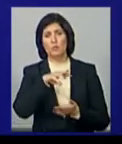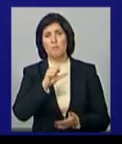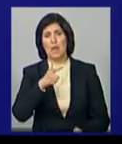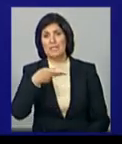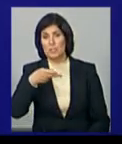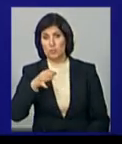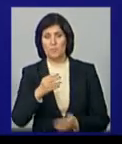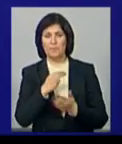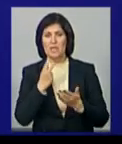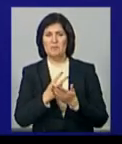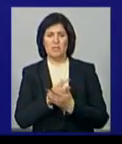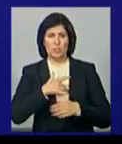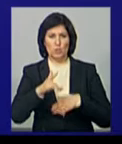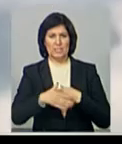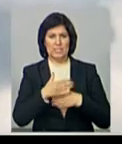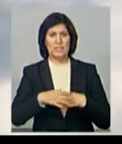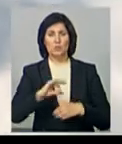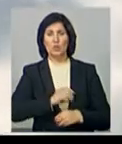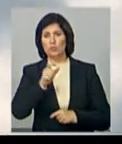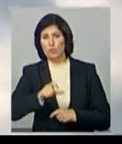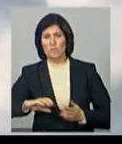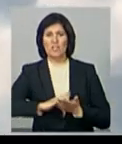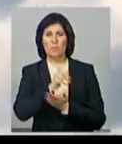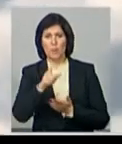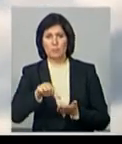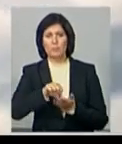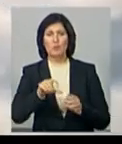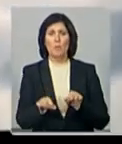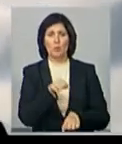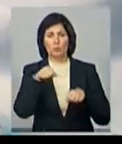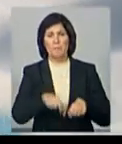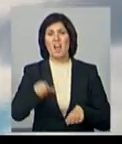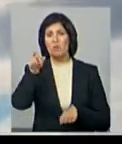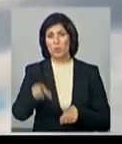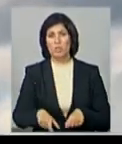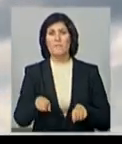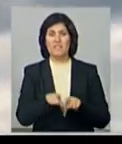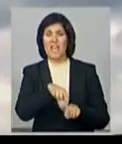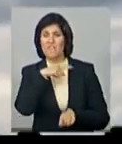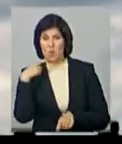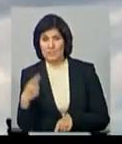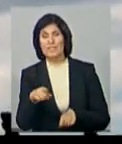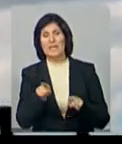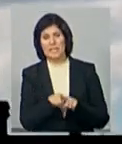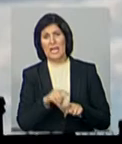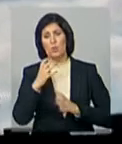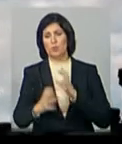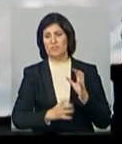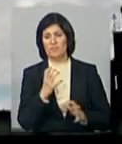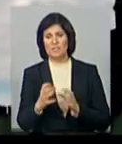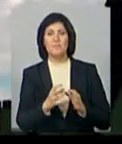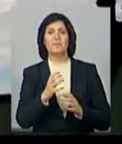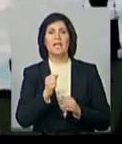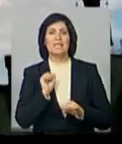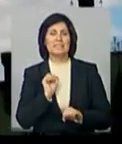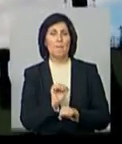передбачає жорсткі санкції до чиновників і політиків, причетних до порушень прав людини як у самій Росії, так і у світі. А саме